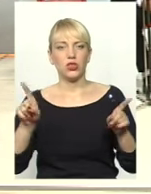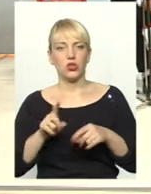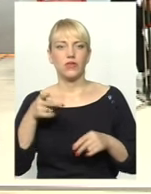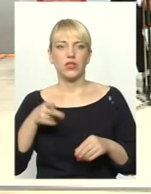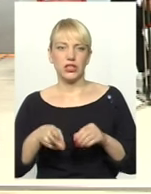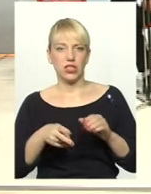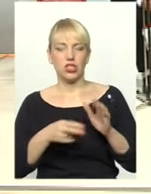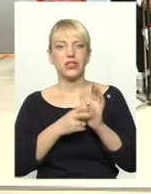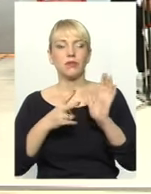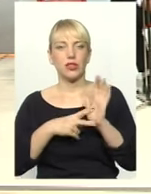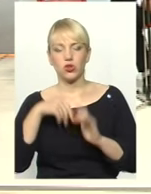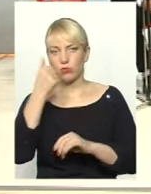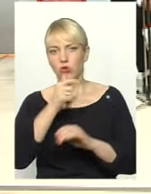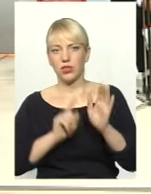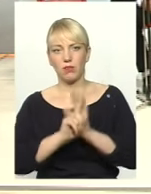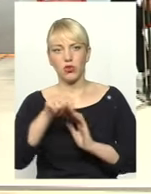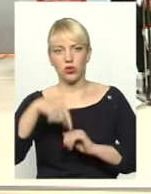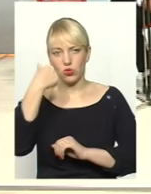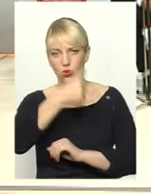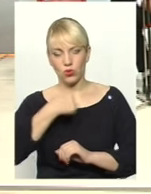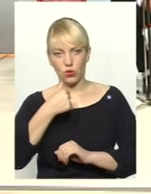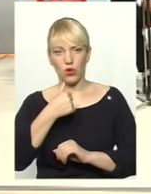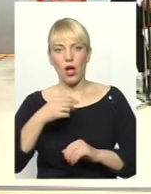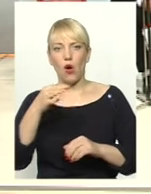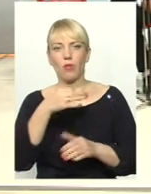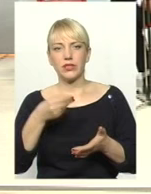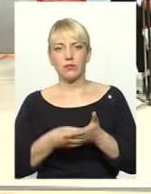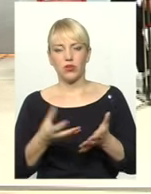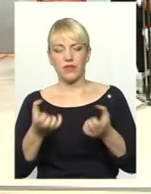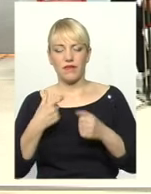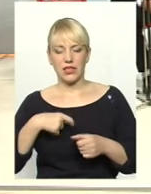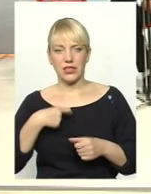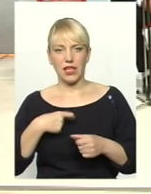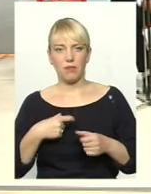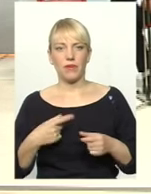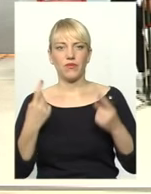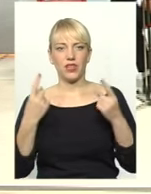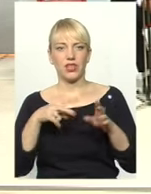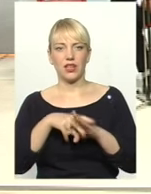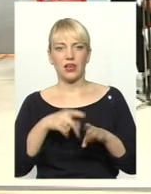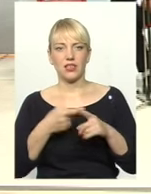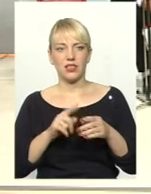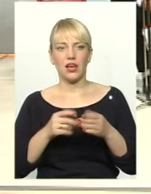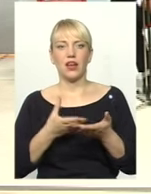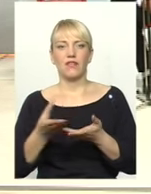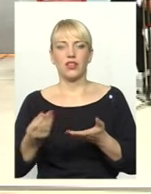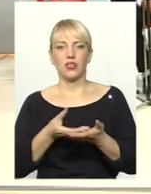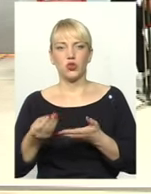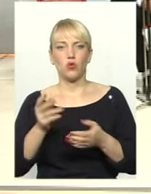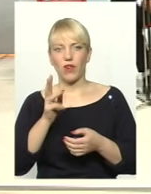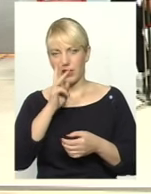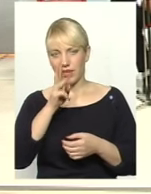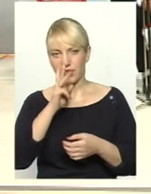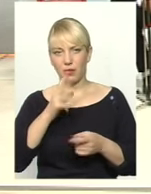2016 році, на початку цього року, обласний бюджет взяв на себе досить великий тягар – це фінансування професійно-технічної